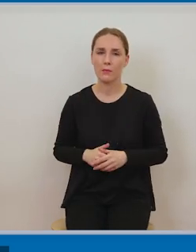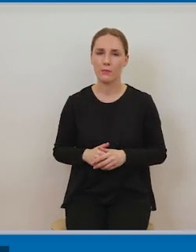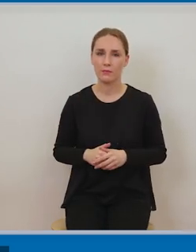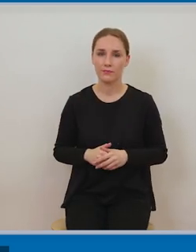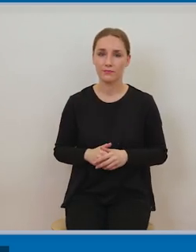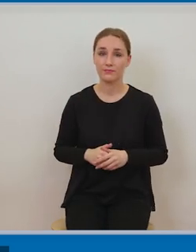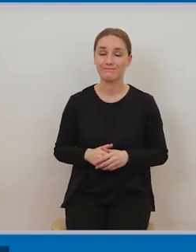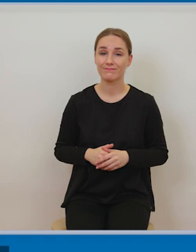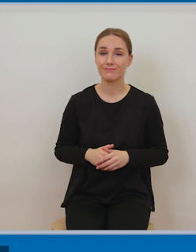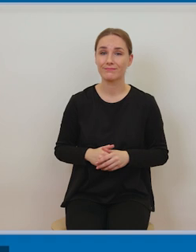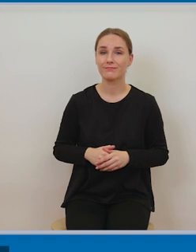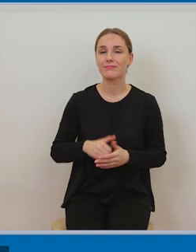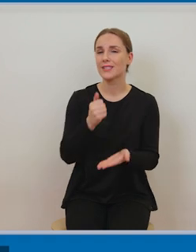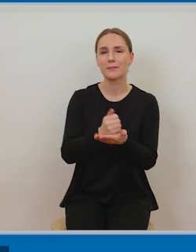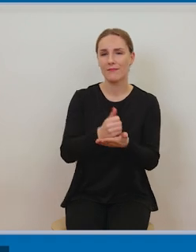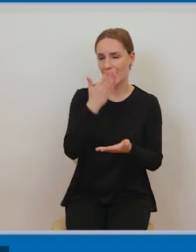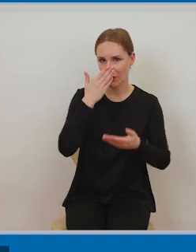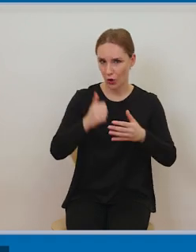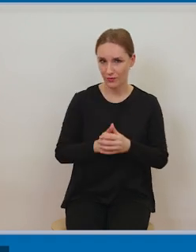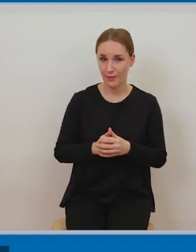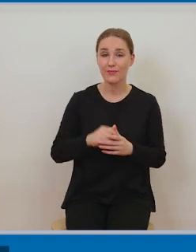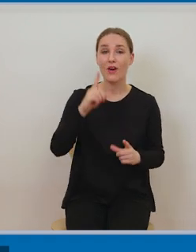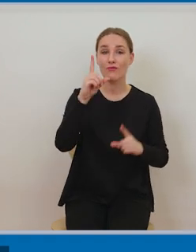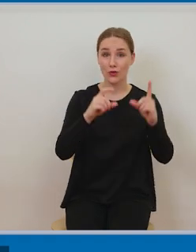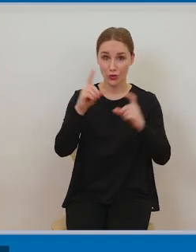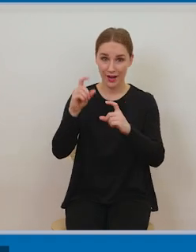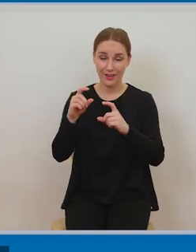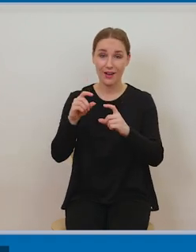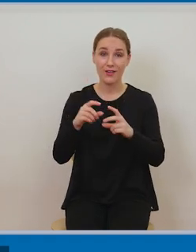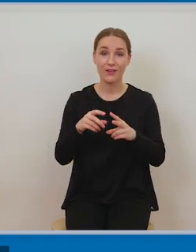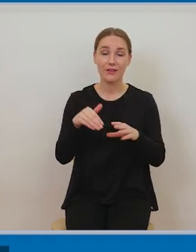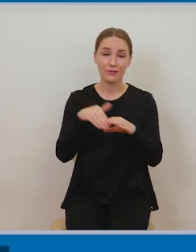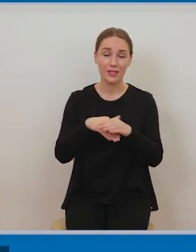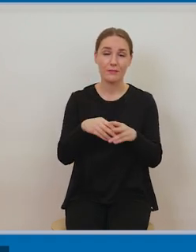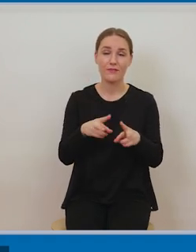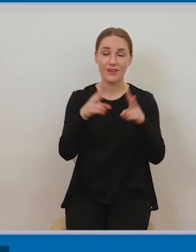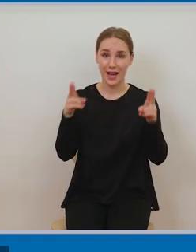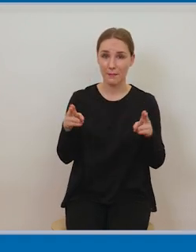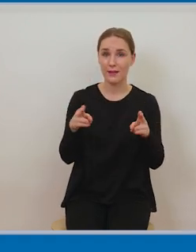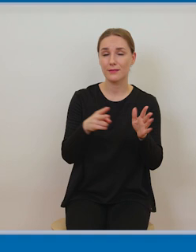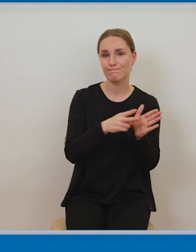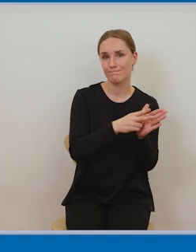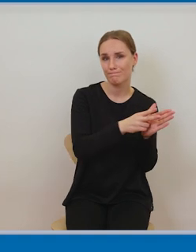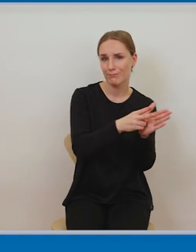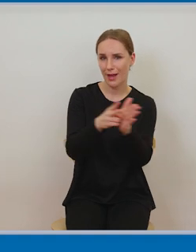fragment, panoramy historycznego fragmentu miasta Kordoba.